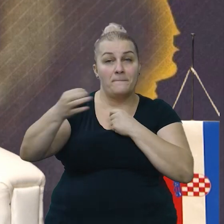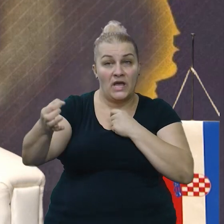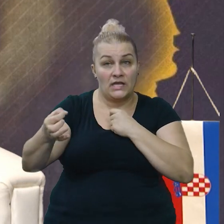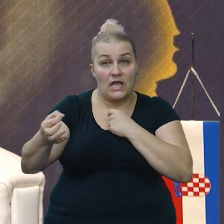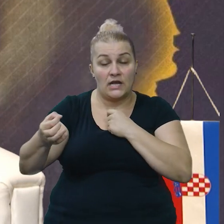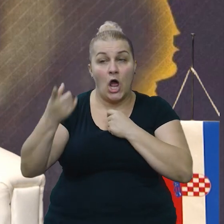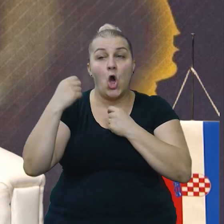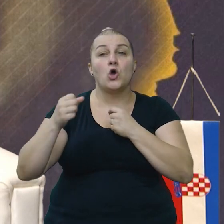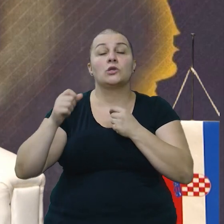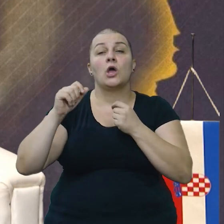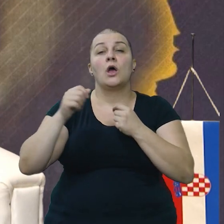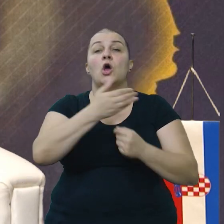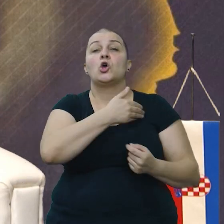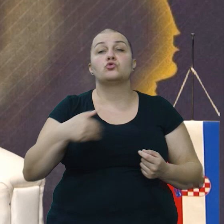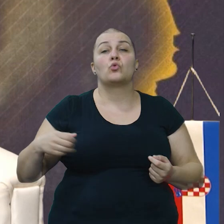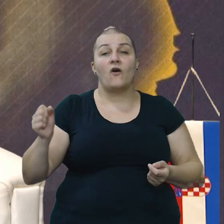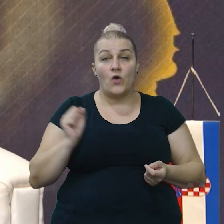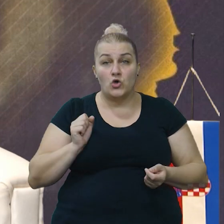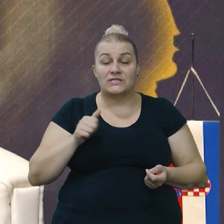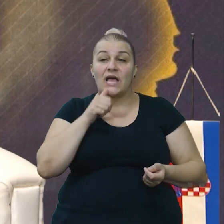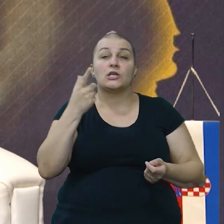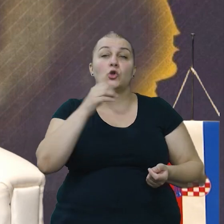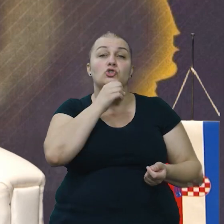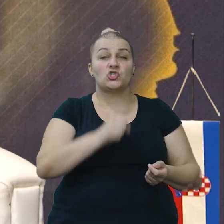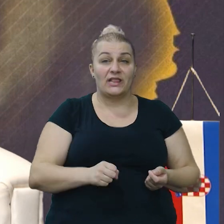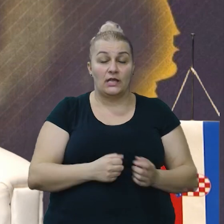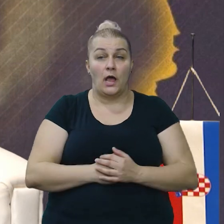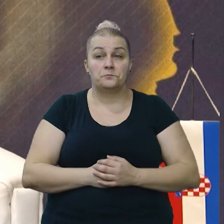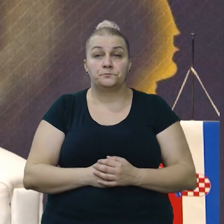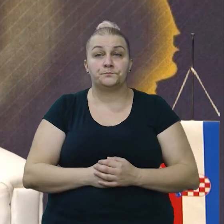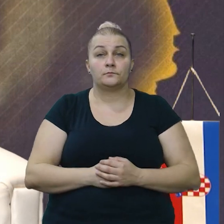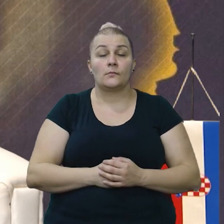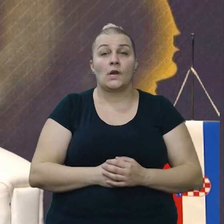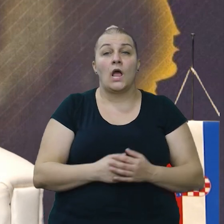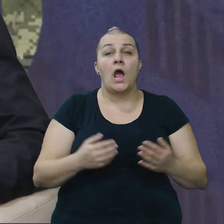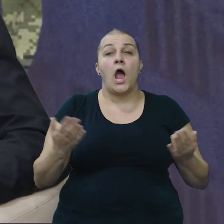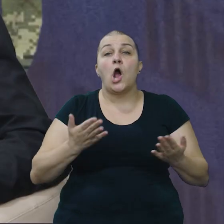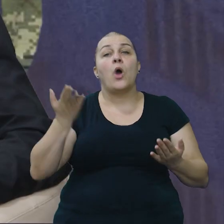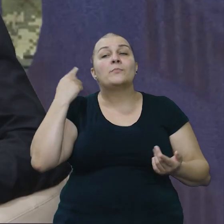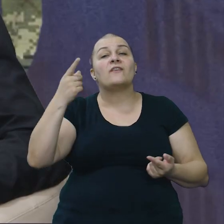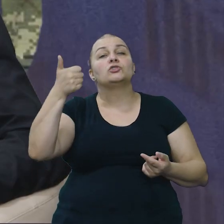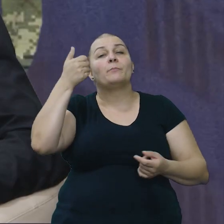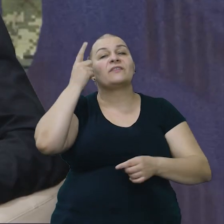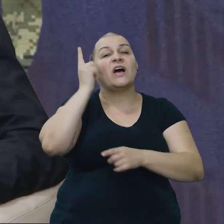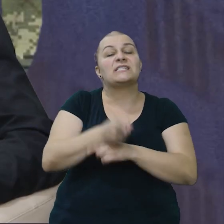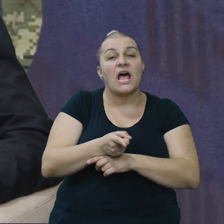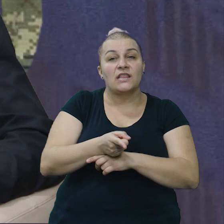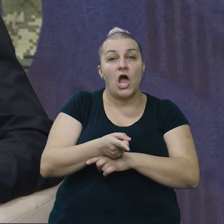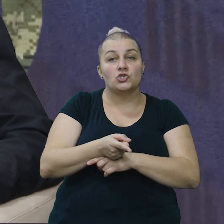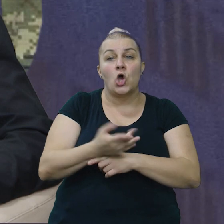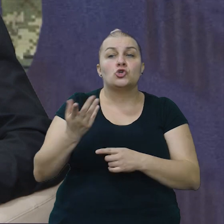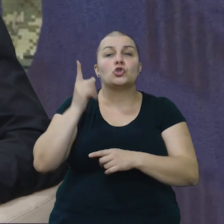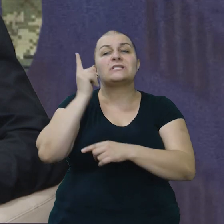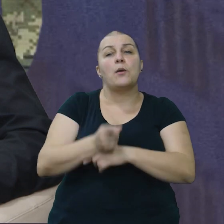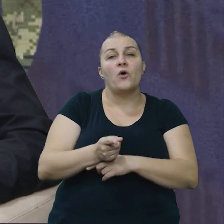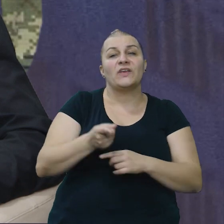jugovojske i četnika. Koja je bila vaša tada prva zadaća što vam je rekao za